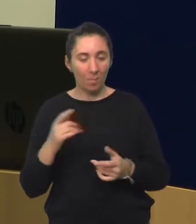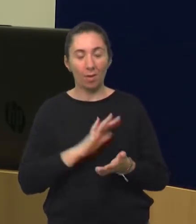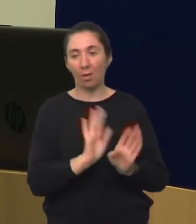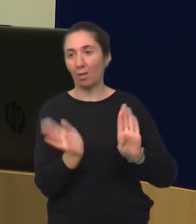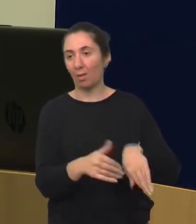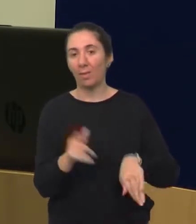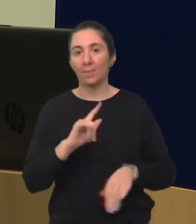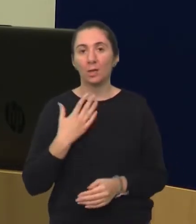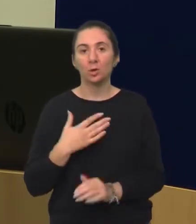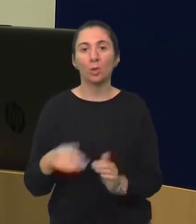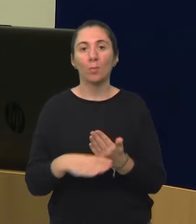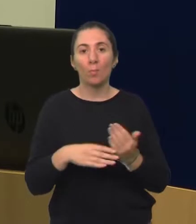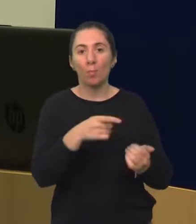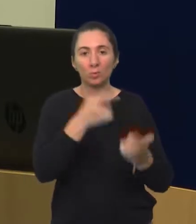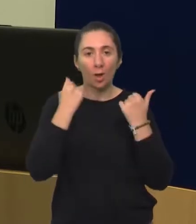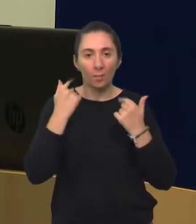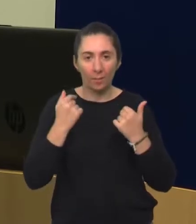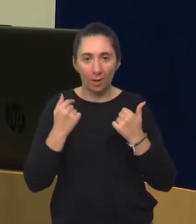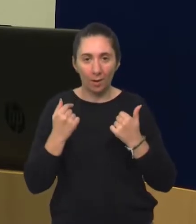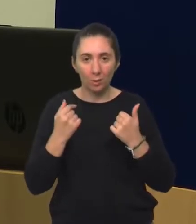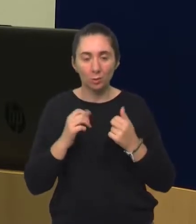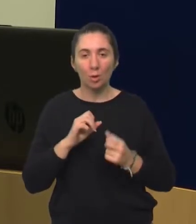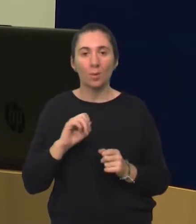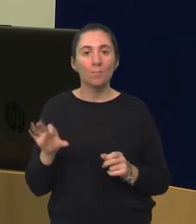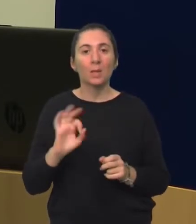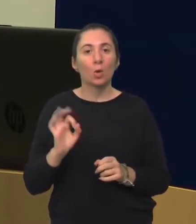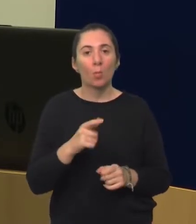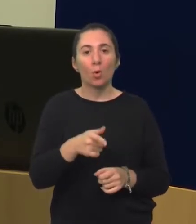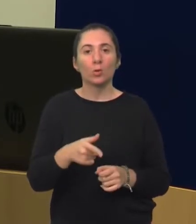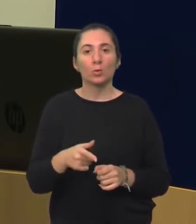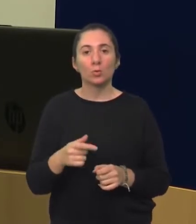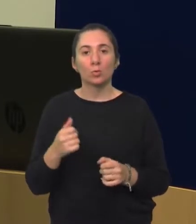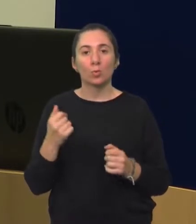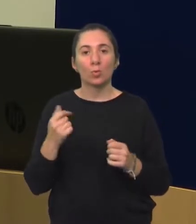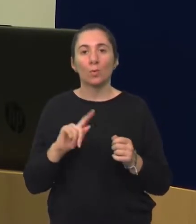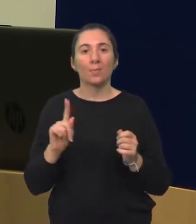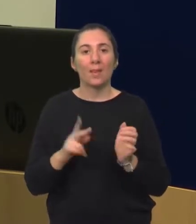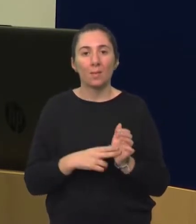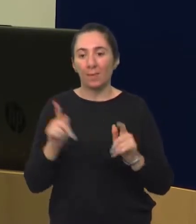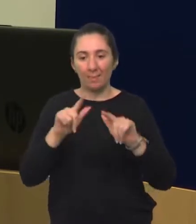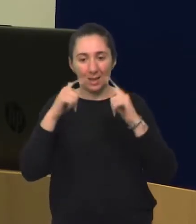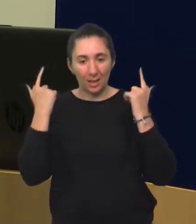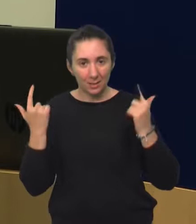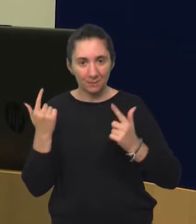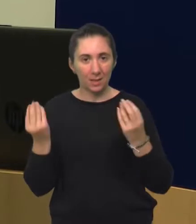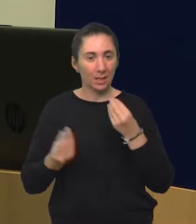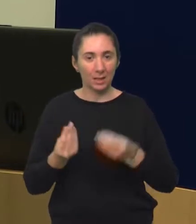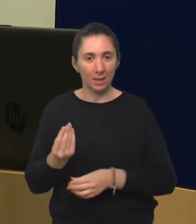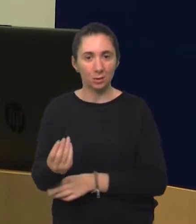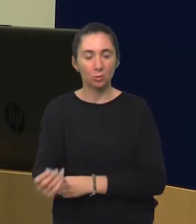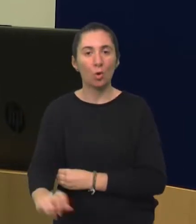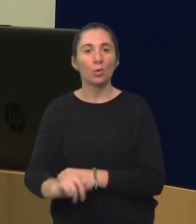signale, neovisno o tome što su oni u tom trenutku krajnje nenamjerni, nesvisni i neintenzijski,